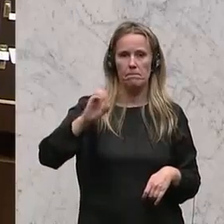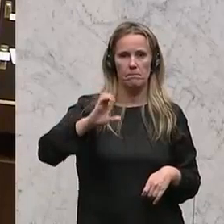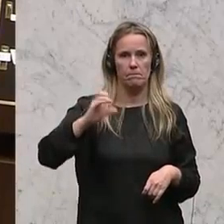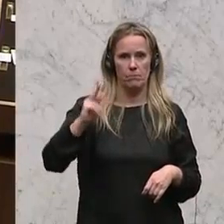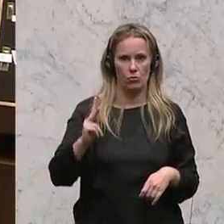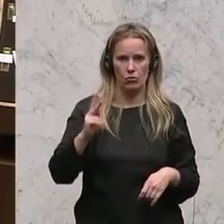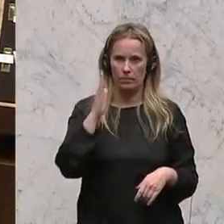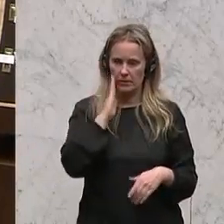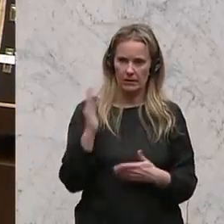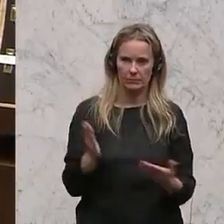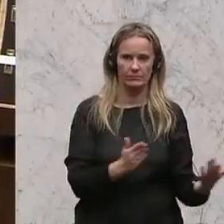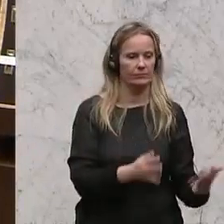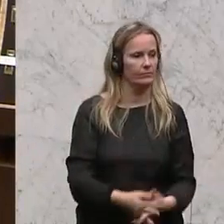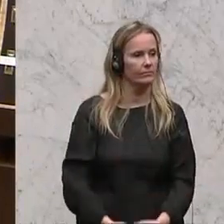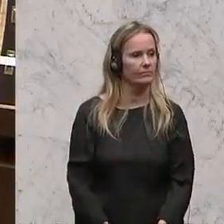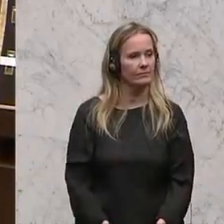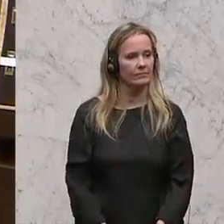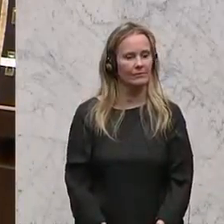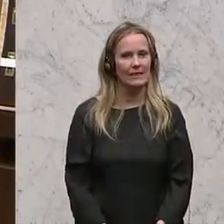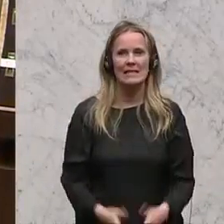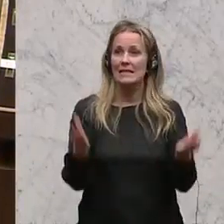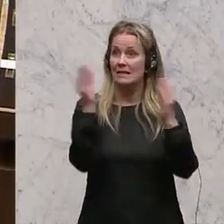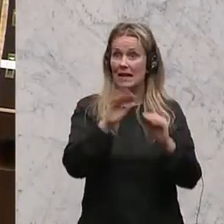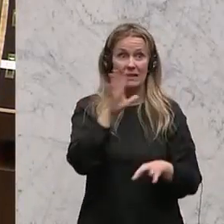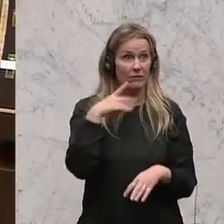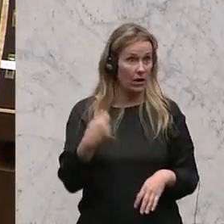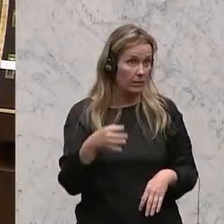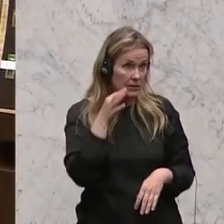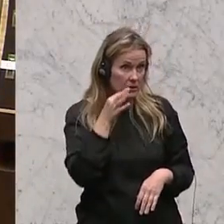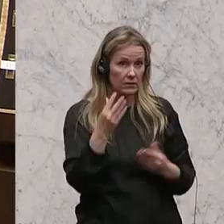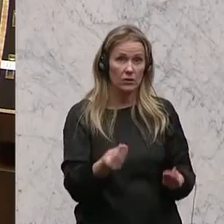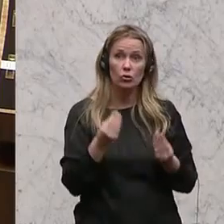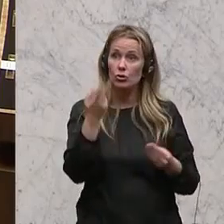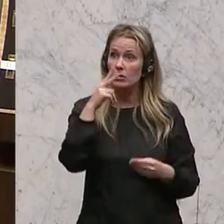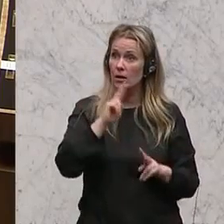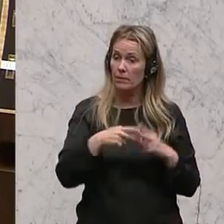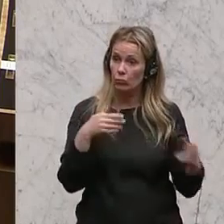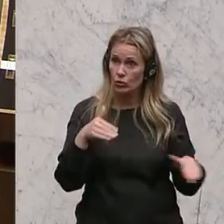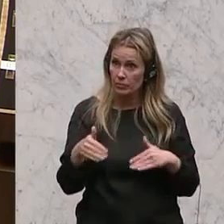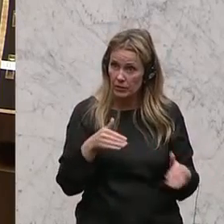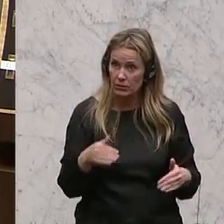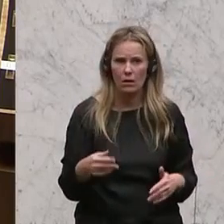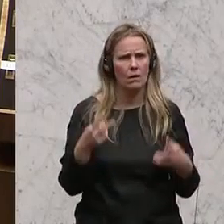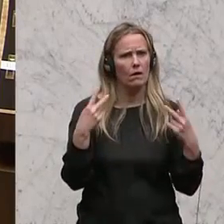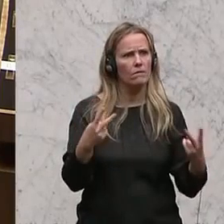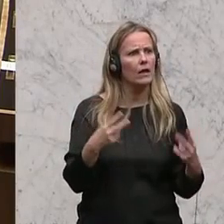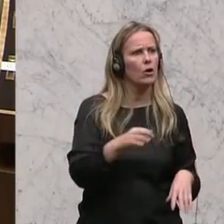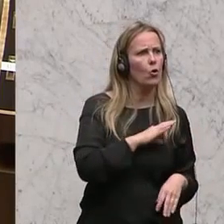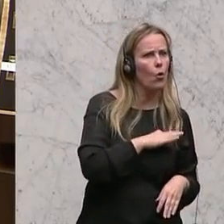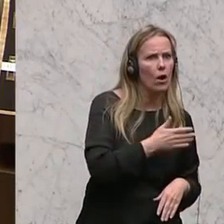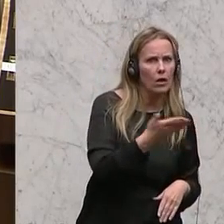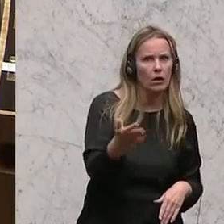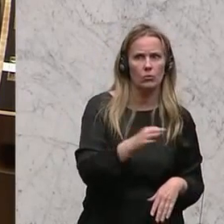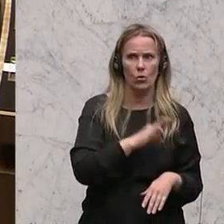Und am Wort nun Michael Pock, Verkehrssprecher der NEOS. Präsidentin, geschätzter Bundesminister, werte Kolleginnen und Kollegen,